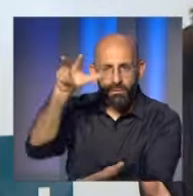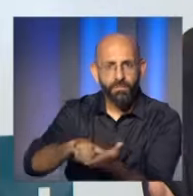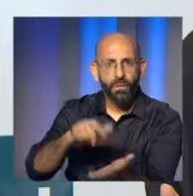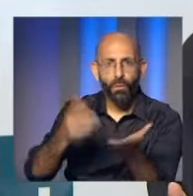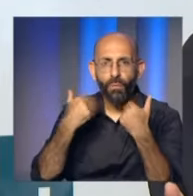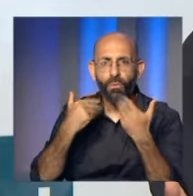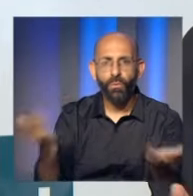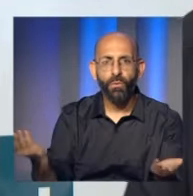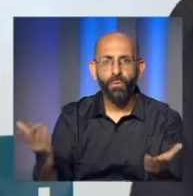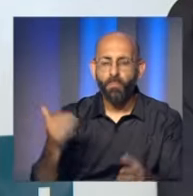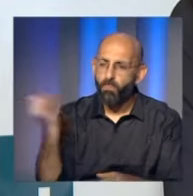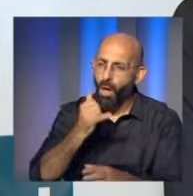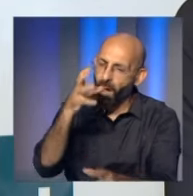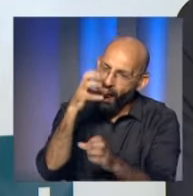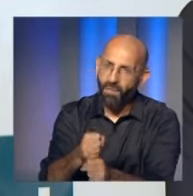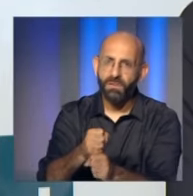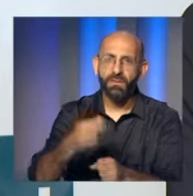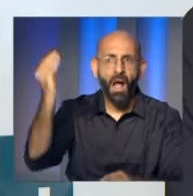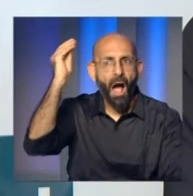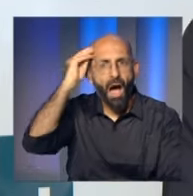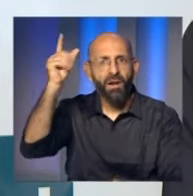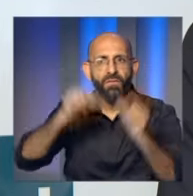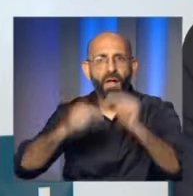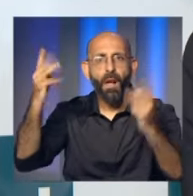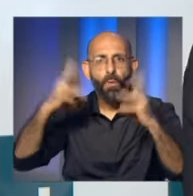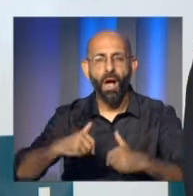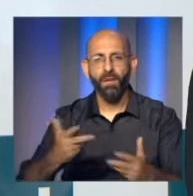يطبق عليه مبدأ الحماية ومن لا يطبق عليه مبدأ الحماية